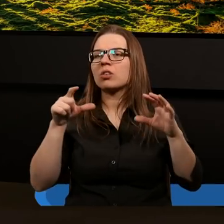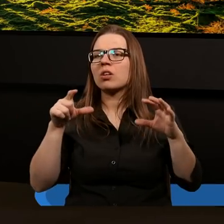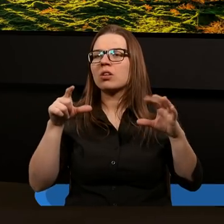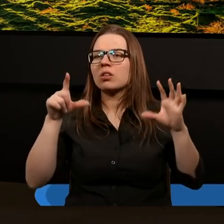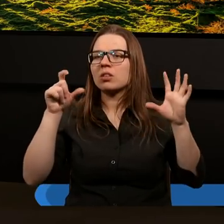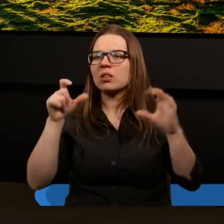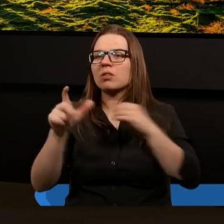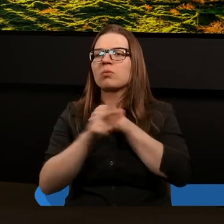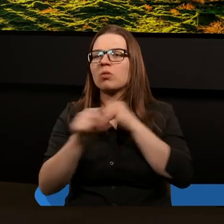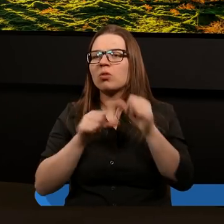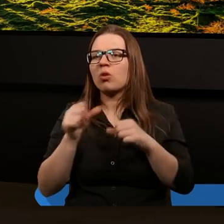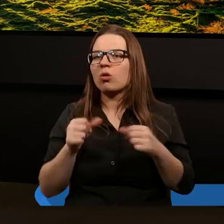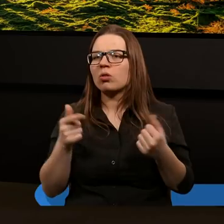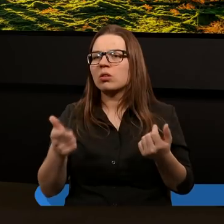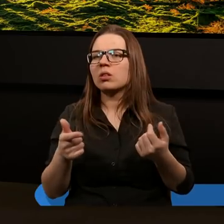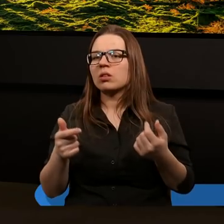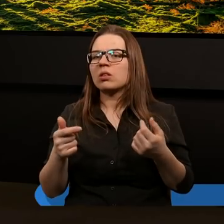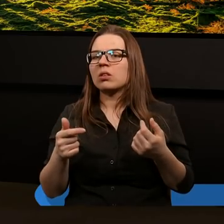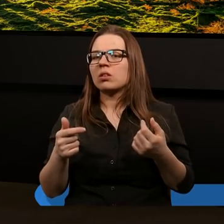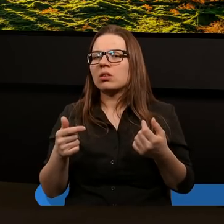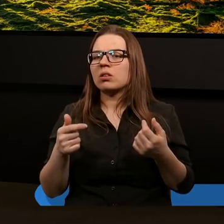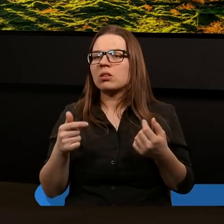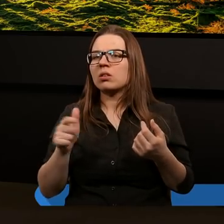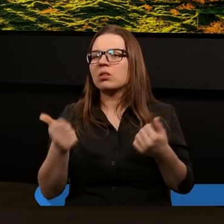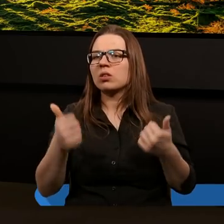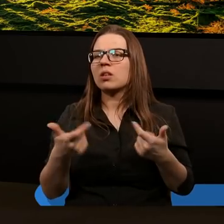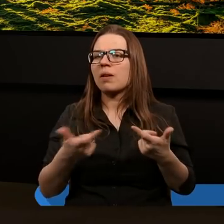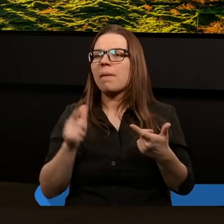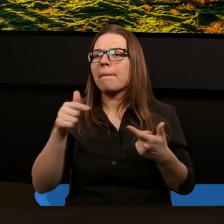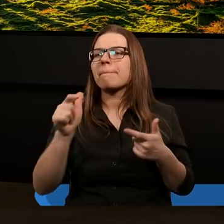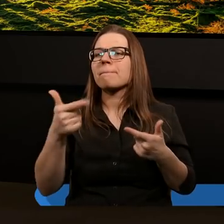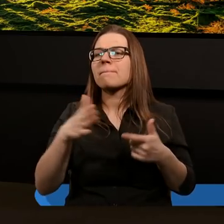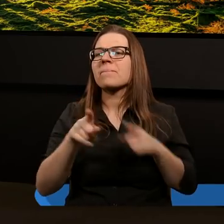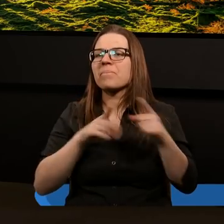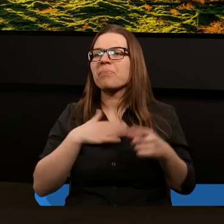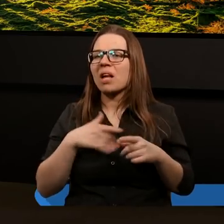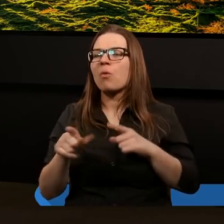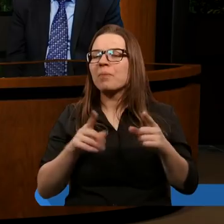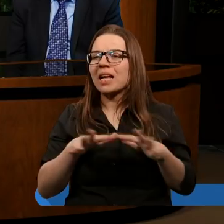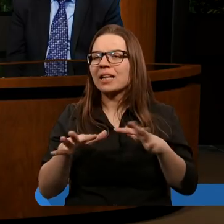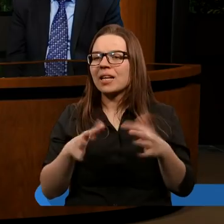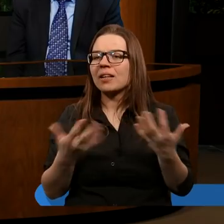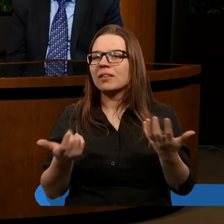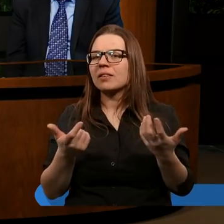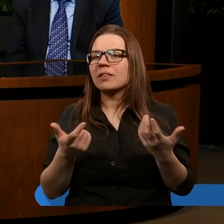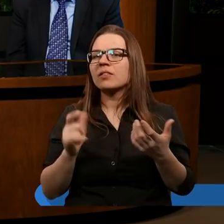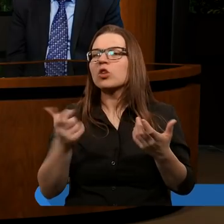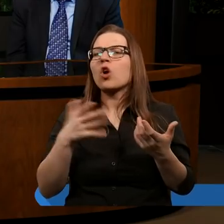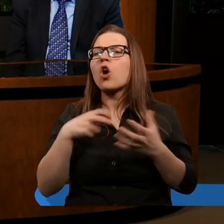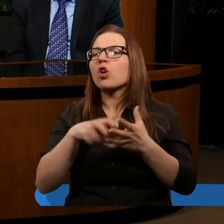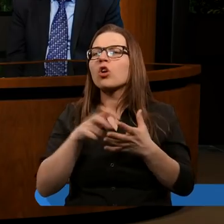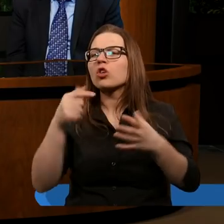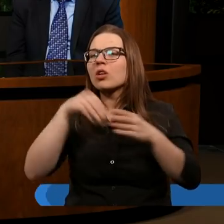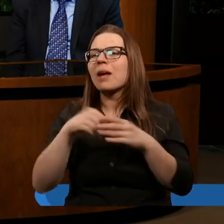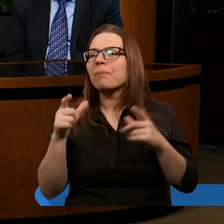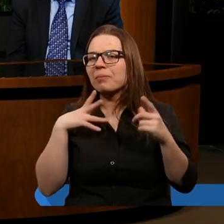1780 roku to zdumiało wielu. Jakie zdarzenie miało miejsce? O co chodzi? Czy